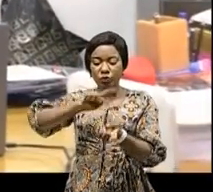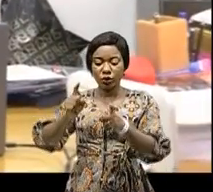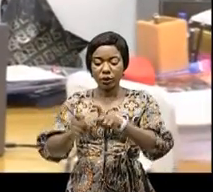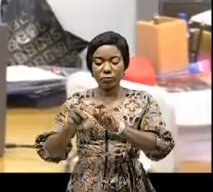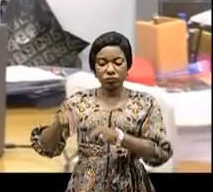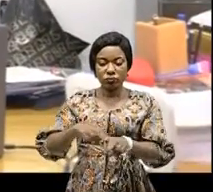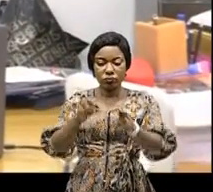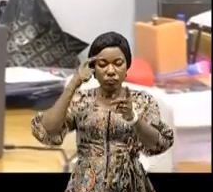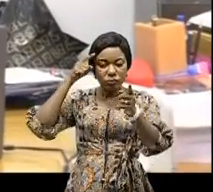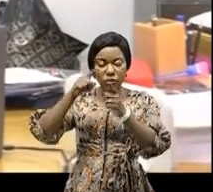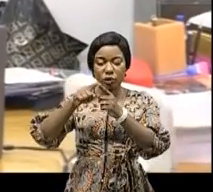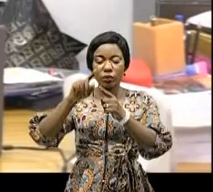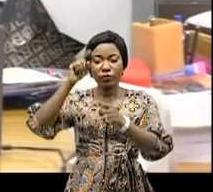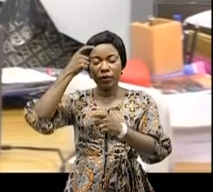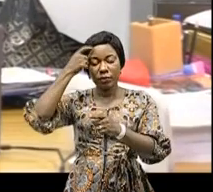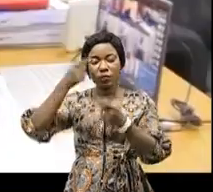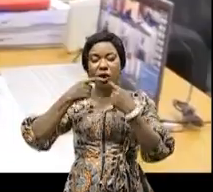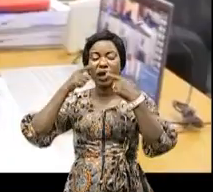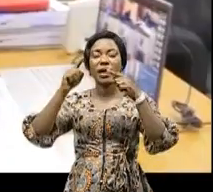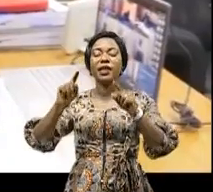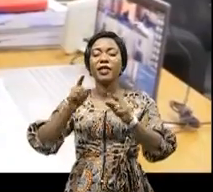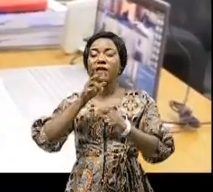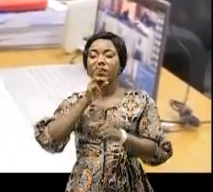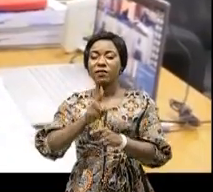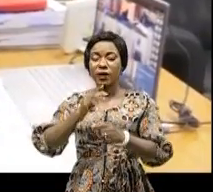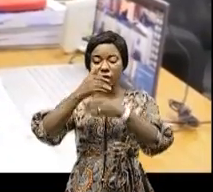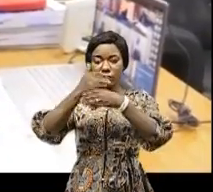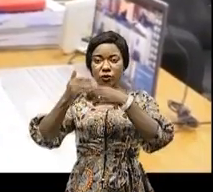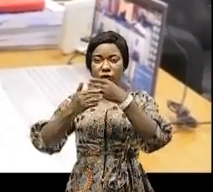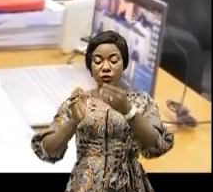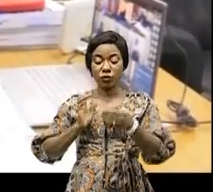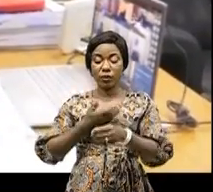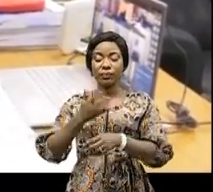options du gouvernement pour réussir la vraie reconstruction de notre pays. Après des...